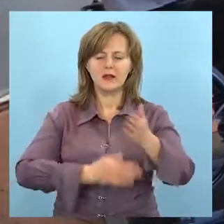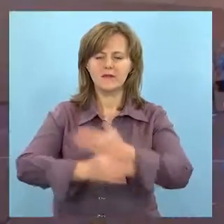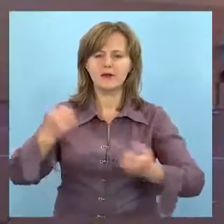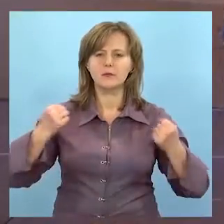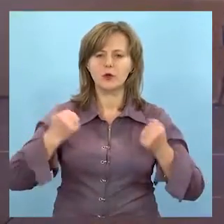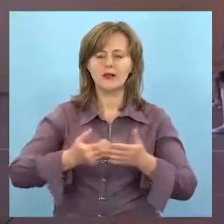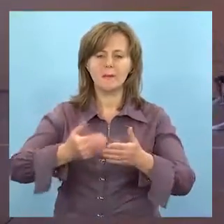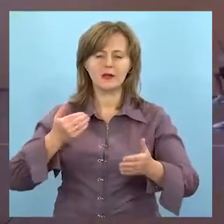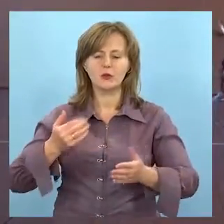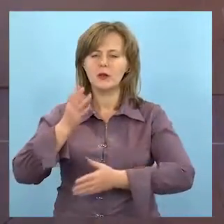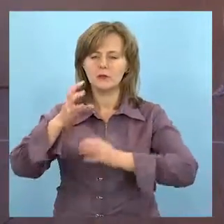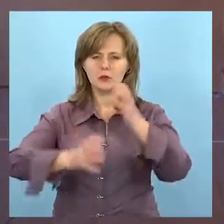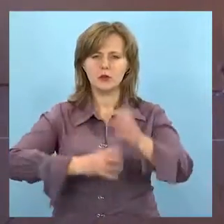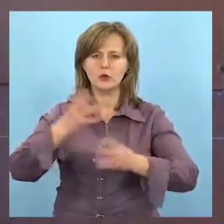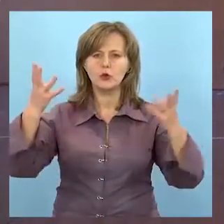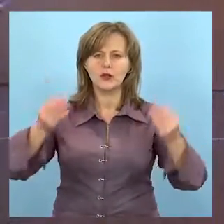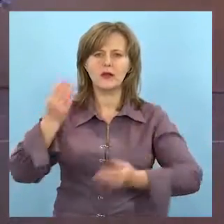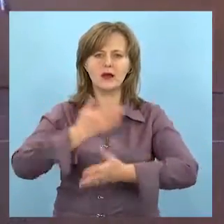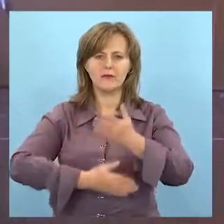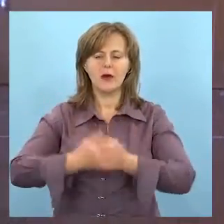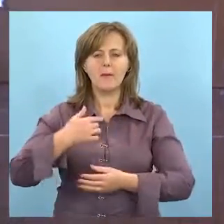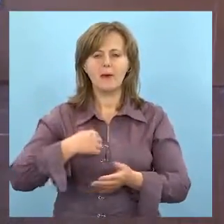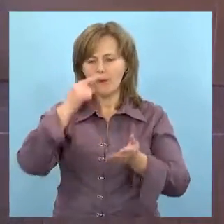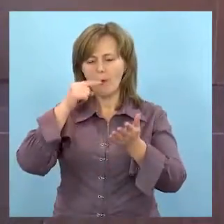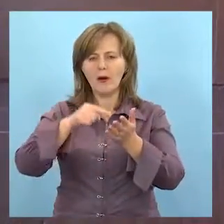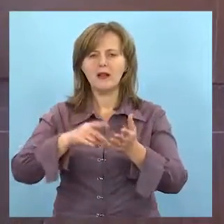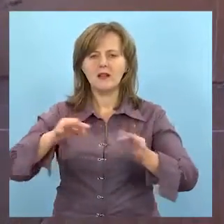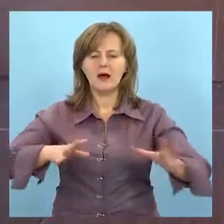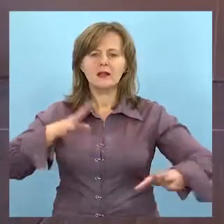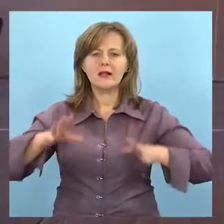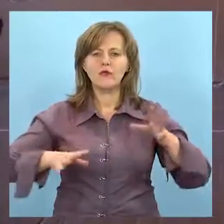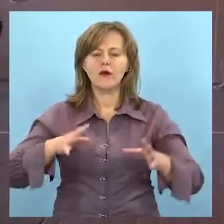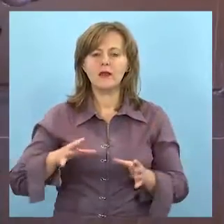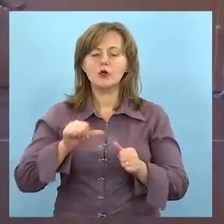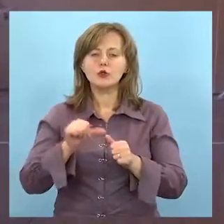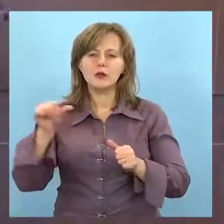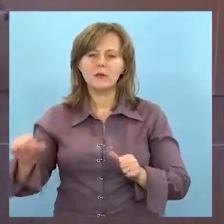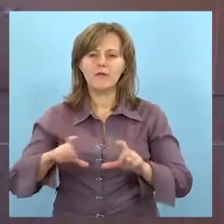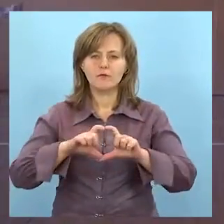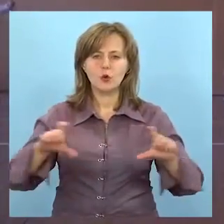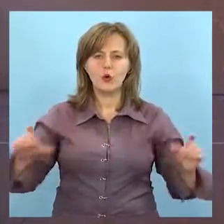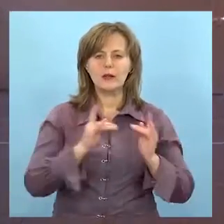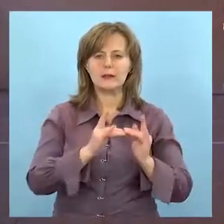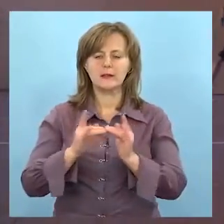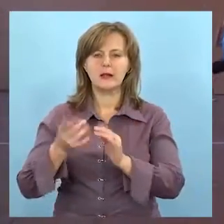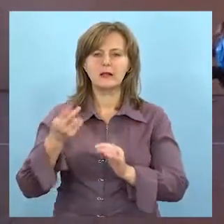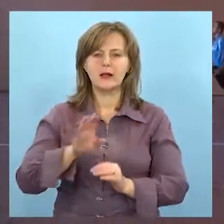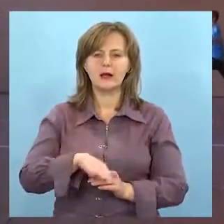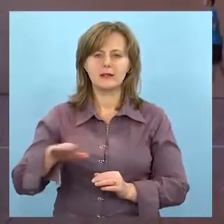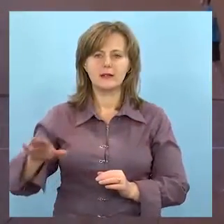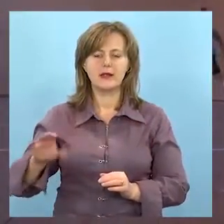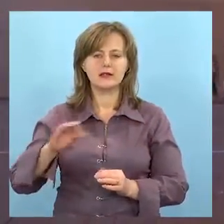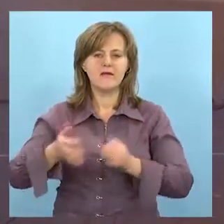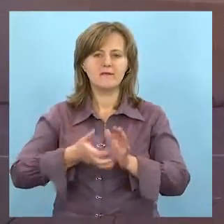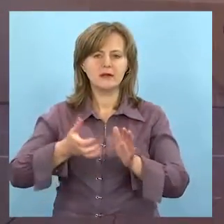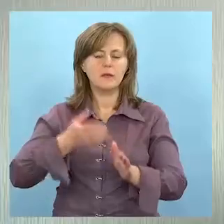Інваспорт. Напередодні Міжнародного дня інвалідів ми побували на тренуваннях їх подопічних, зокрема у школі-інтернаті для дітей